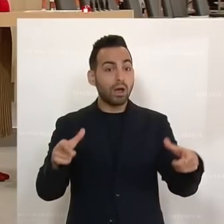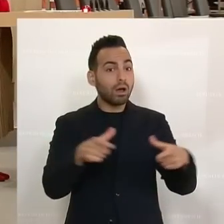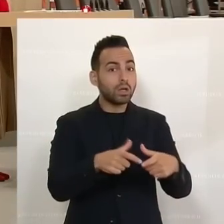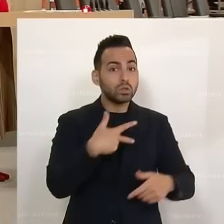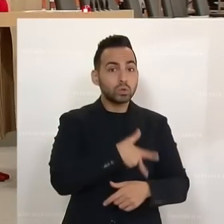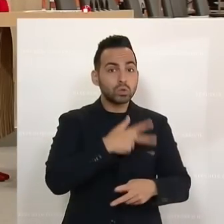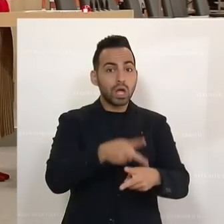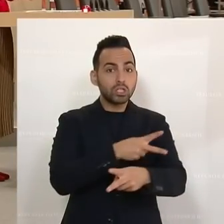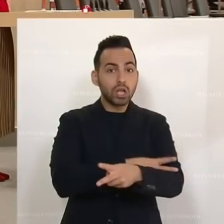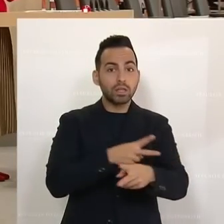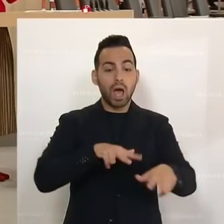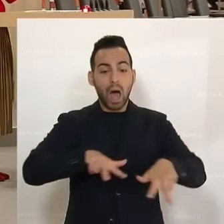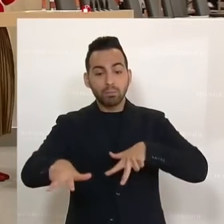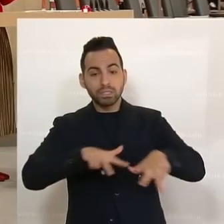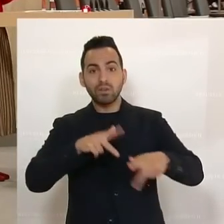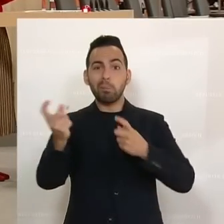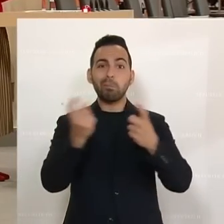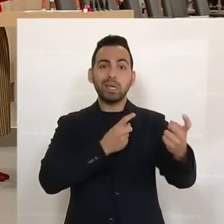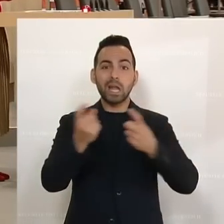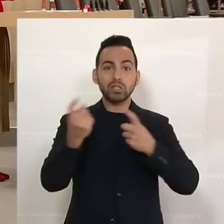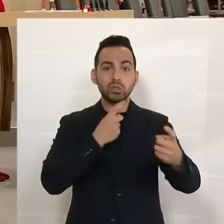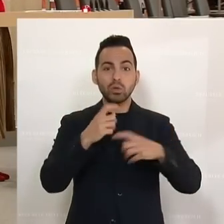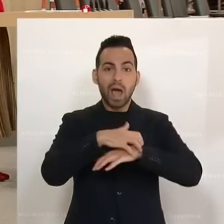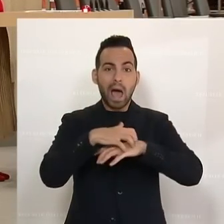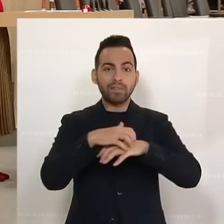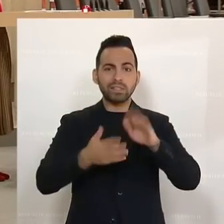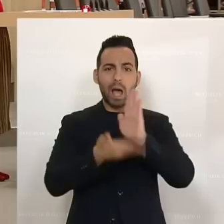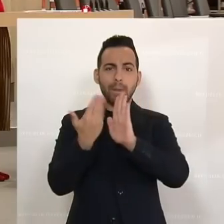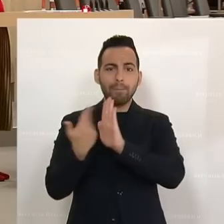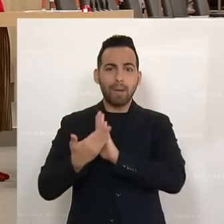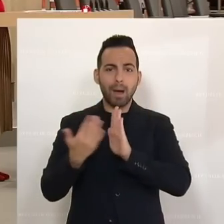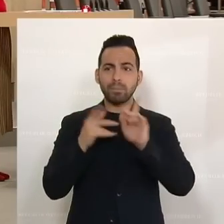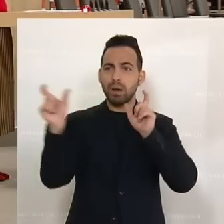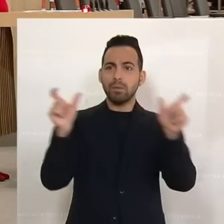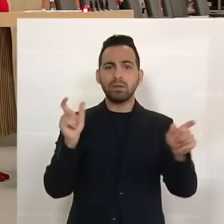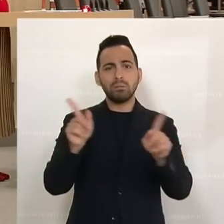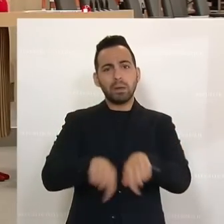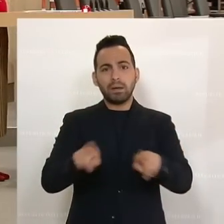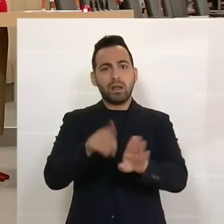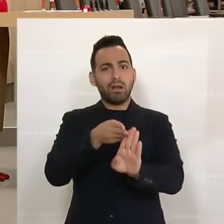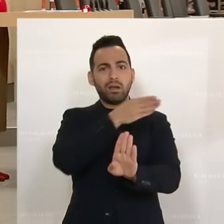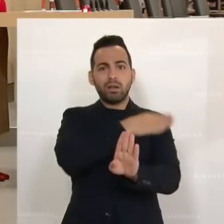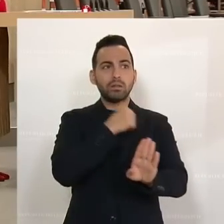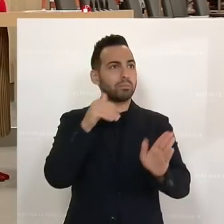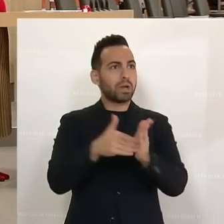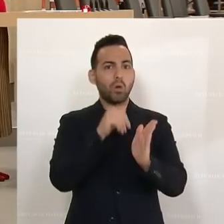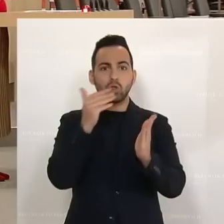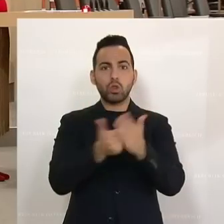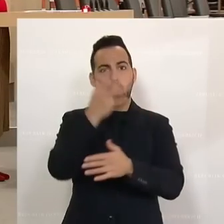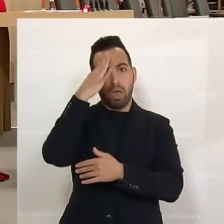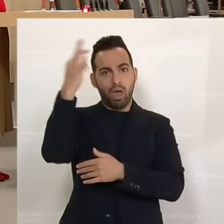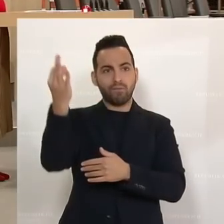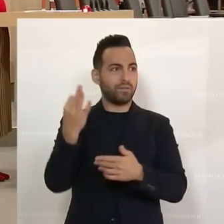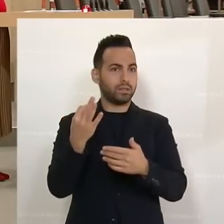sozialstaatlichen und administrativen Migrationsanreize. Sind aber alles alte Hüte, die nicht neu erfunden werden müssen